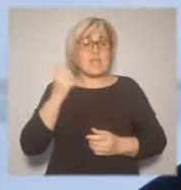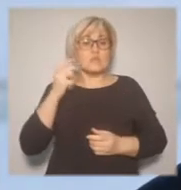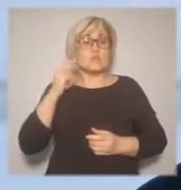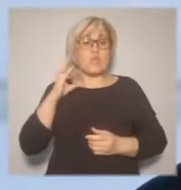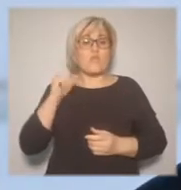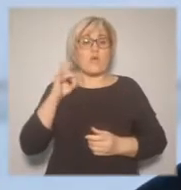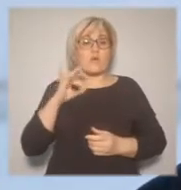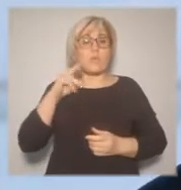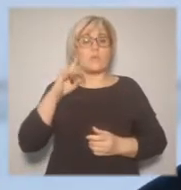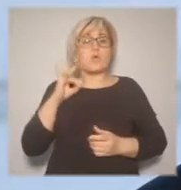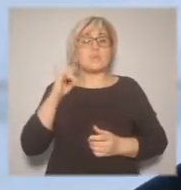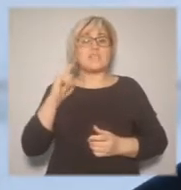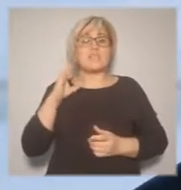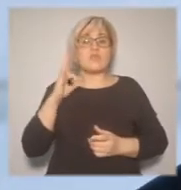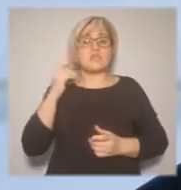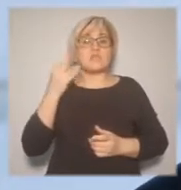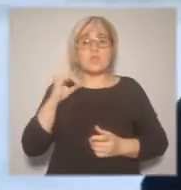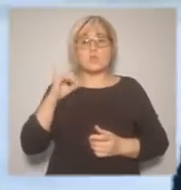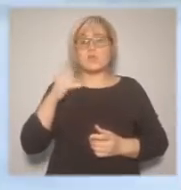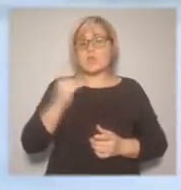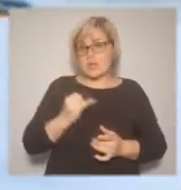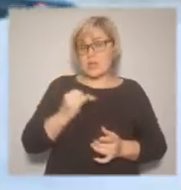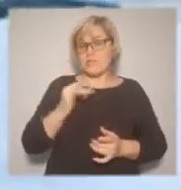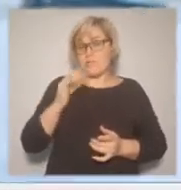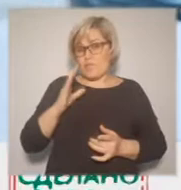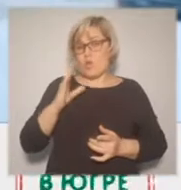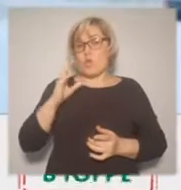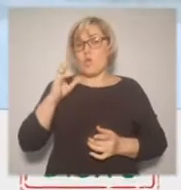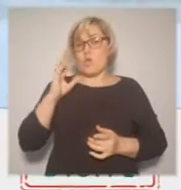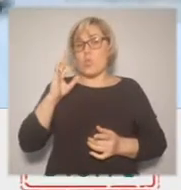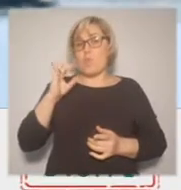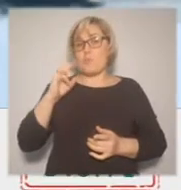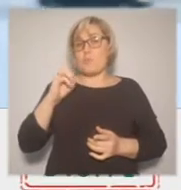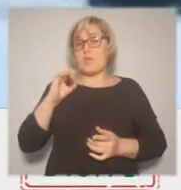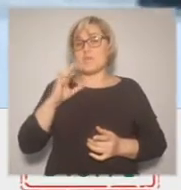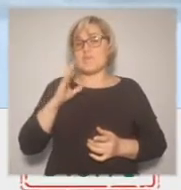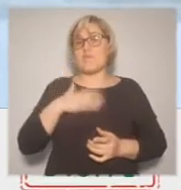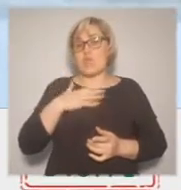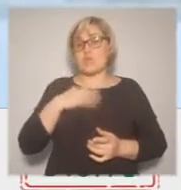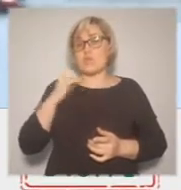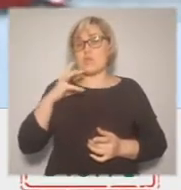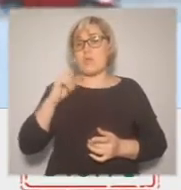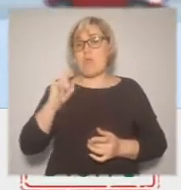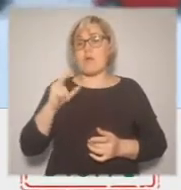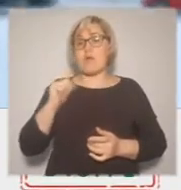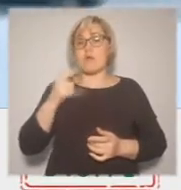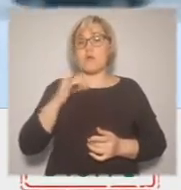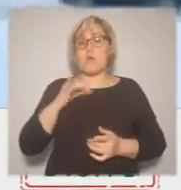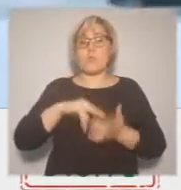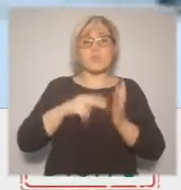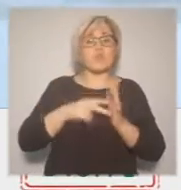принципе, всегда открыты для новых сельхозтоваропроизводителей. У нас созданы условия, и в цели нашего корпоратива прописана не только